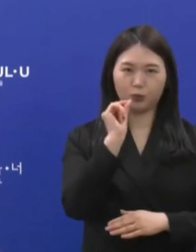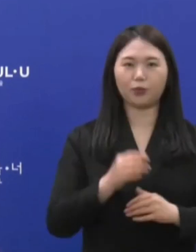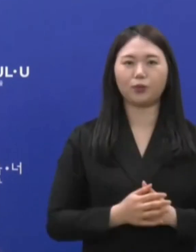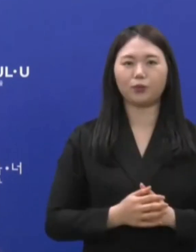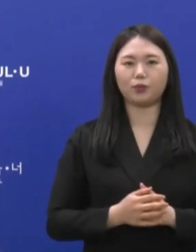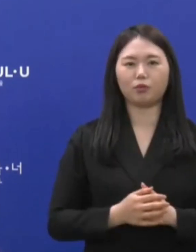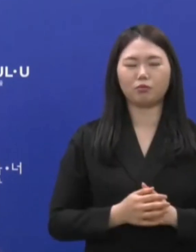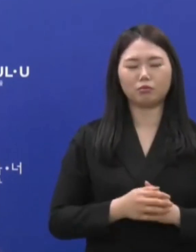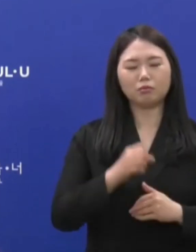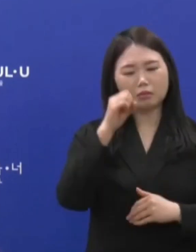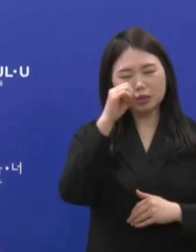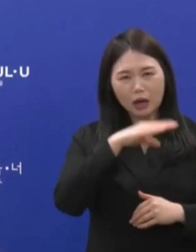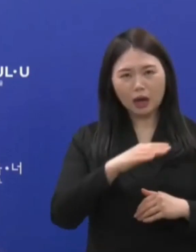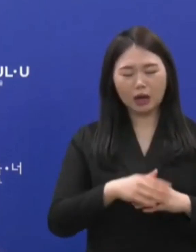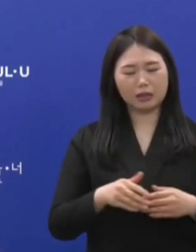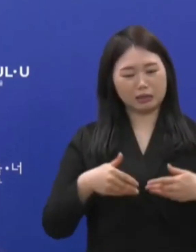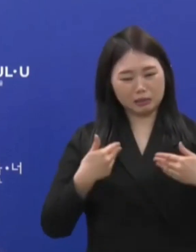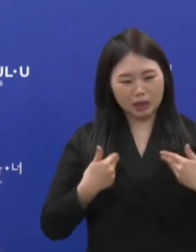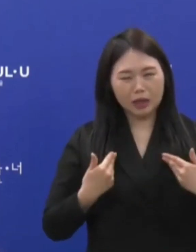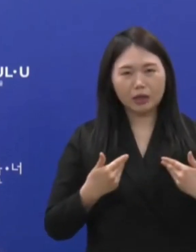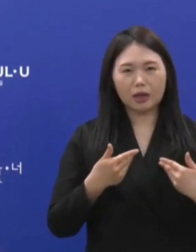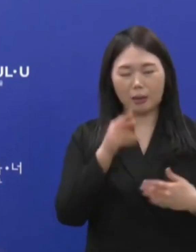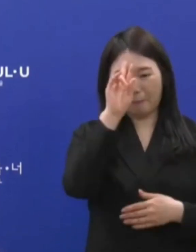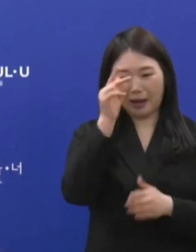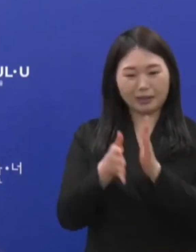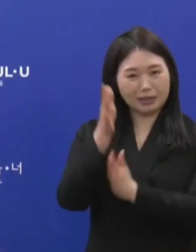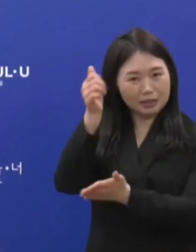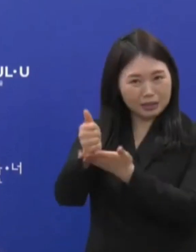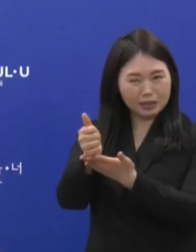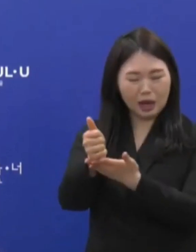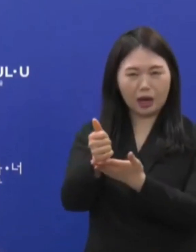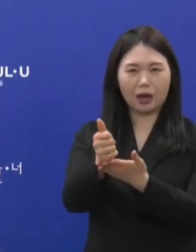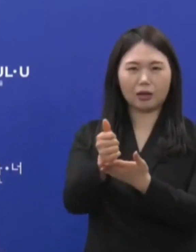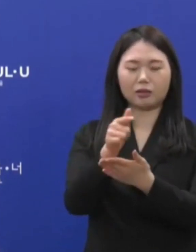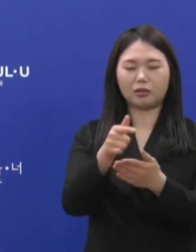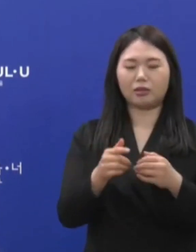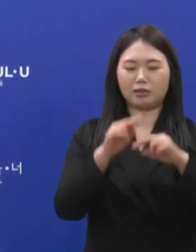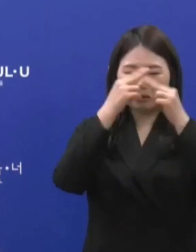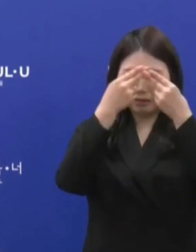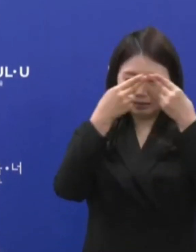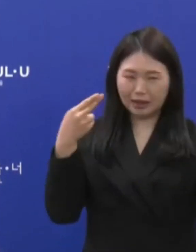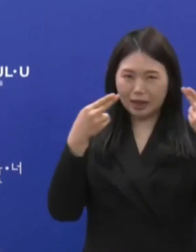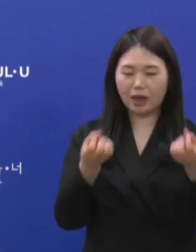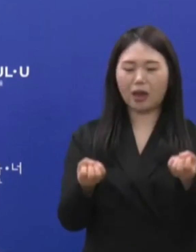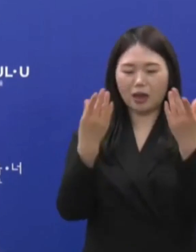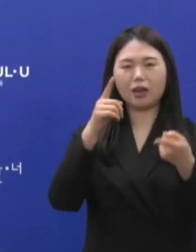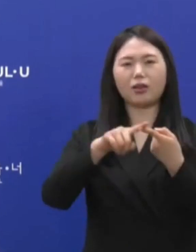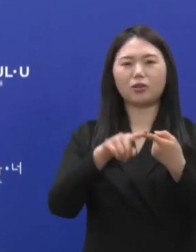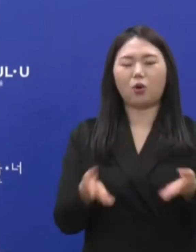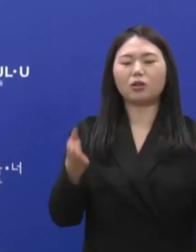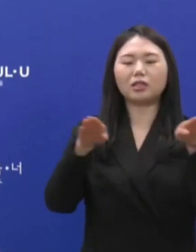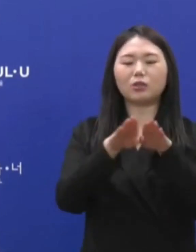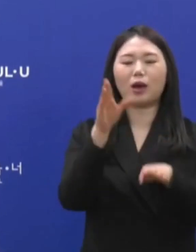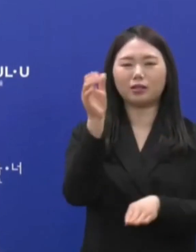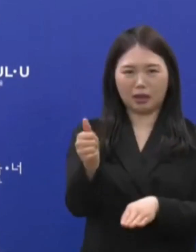설상가상으로 전임시장의 장례를 서울시 기관장으로 치르고 서울광장에 설치된 분향소를 보면서